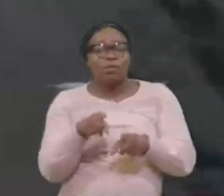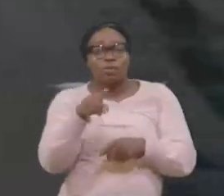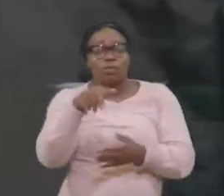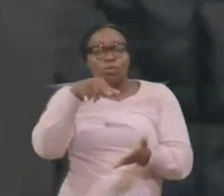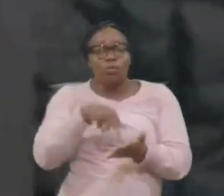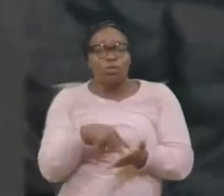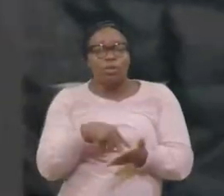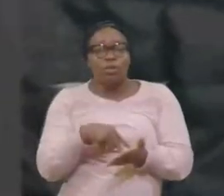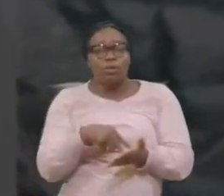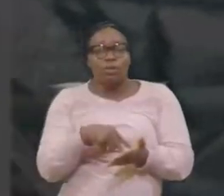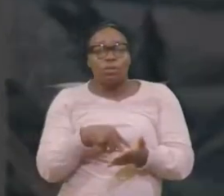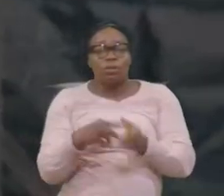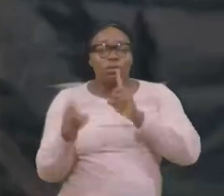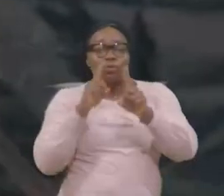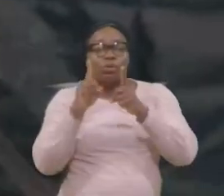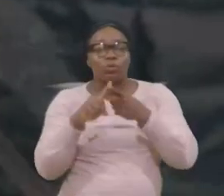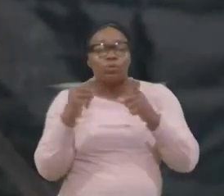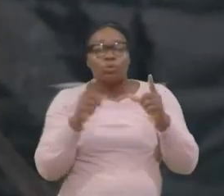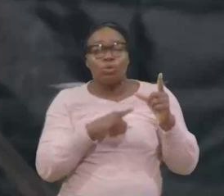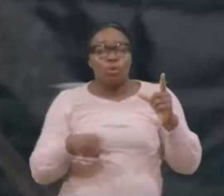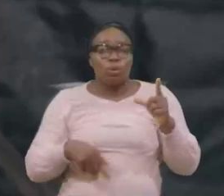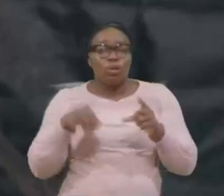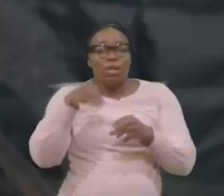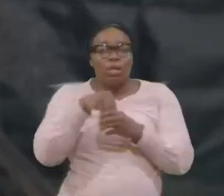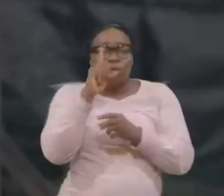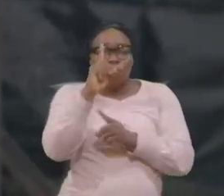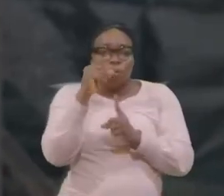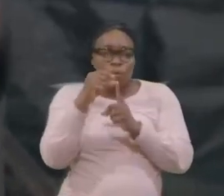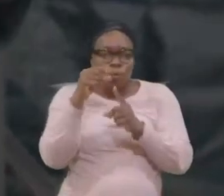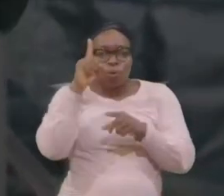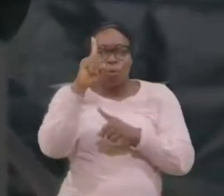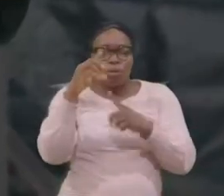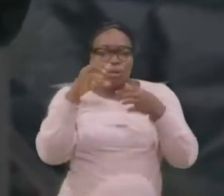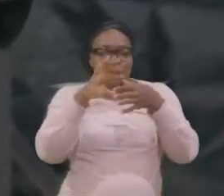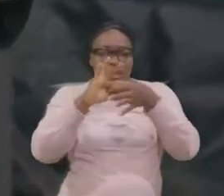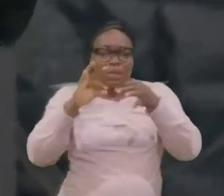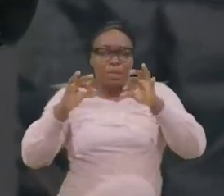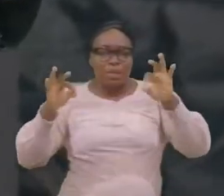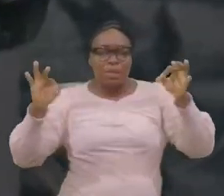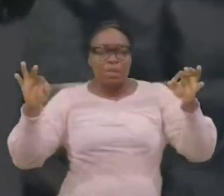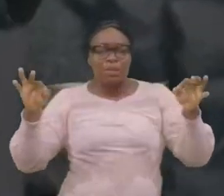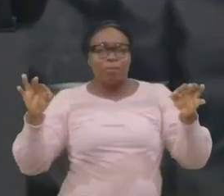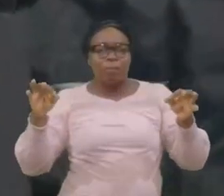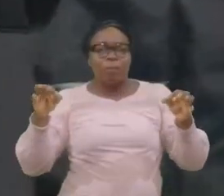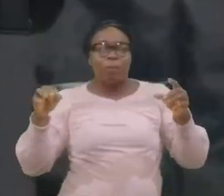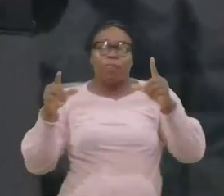Comme tu es debout, Dis Seigneur, En une phrase, Seigneur, Je suis désolé,